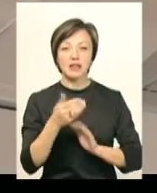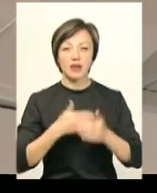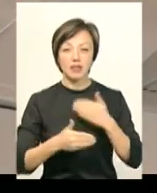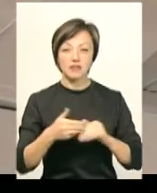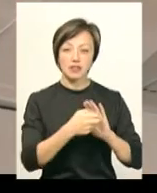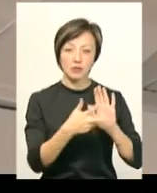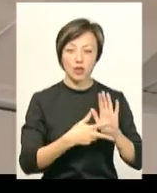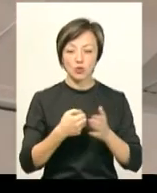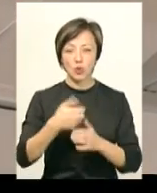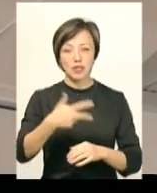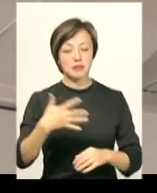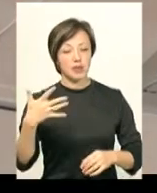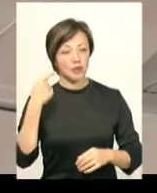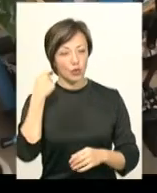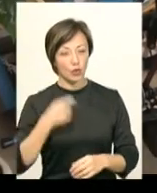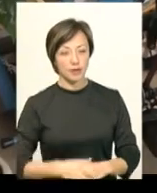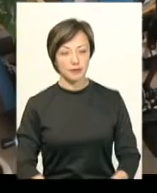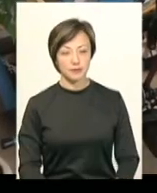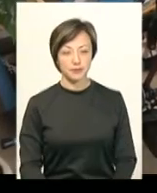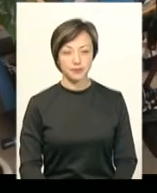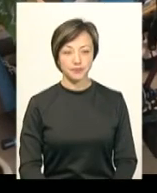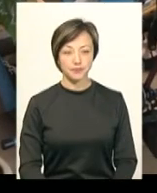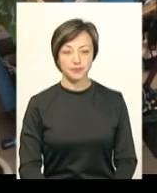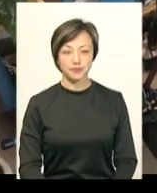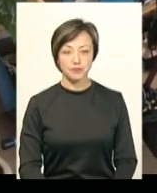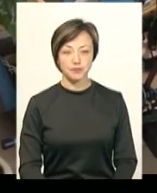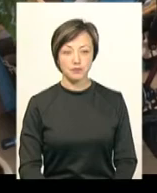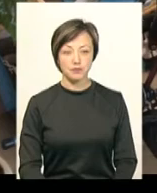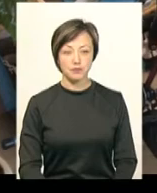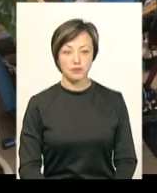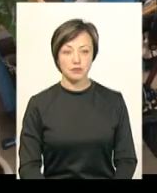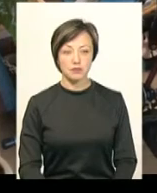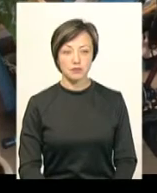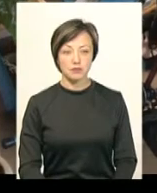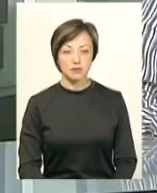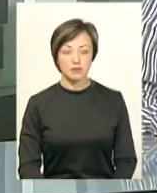18 років до 35. Світлана Поровок, Юрій Чорний, Новини, Поділля, Центр.